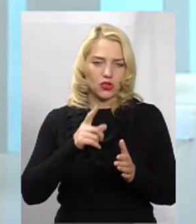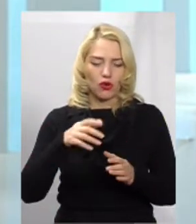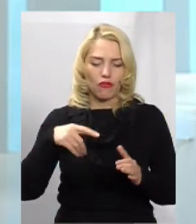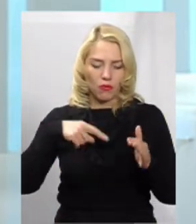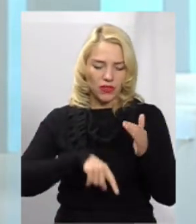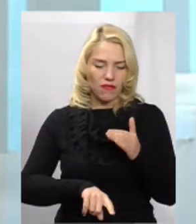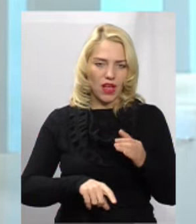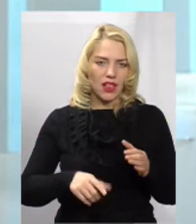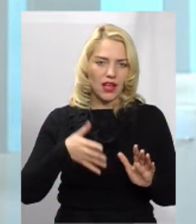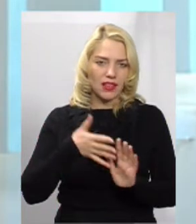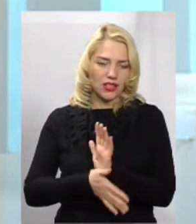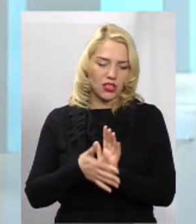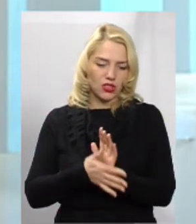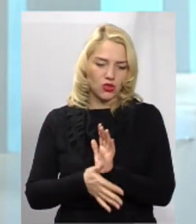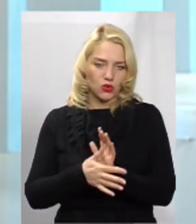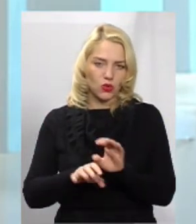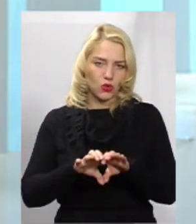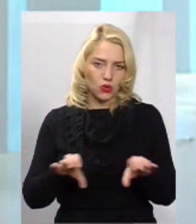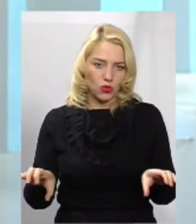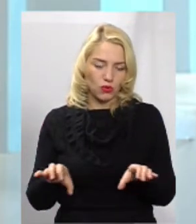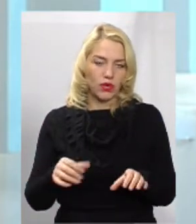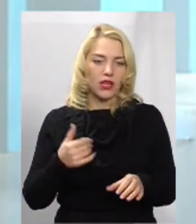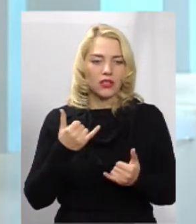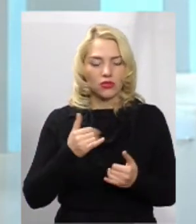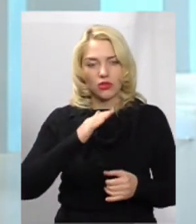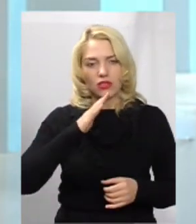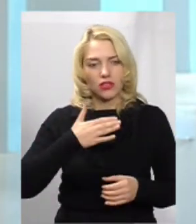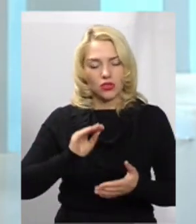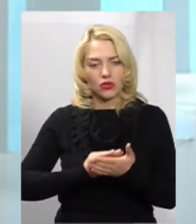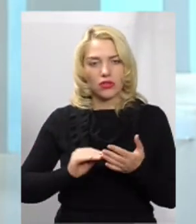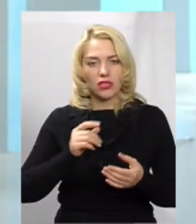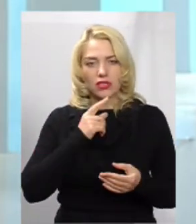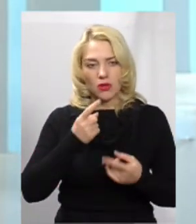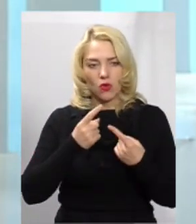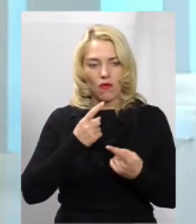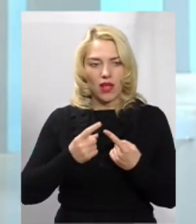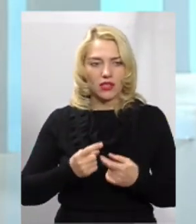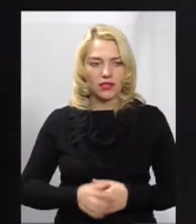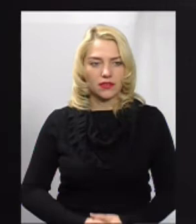Збродова, сьогодні спілкувалася з жителями. Давайте дізнаємося деталі із її сюжету.